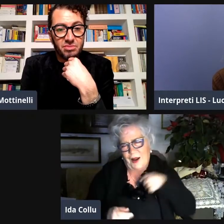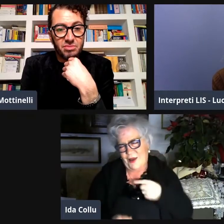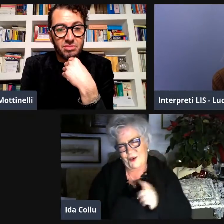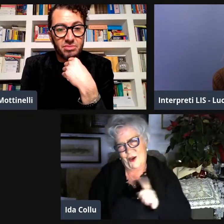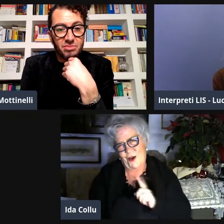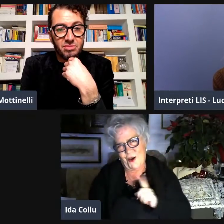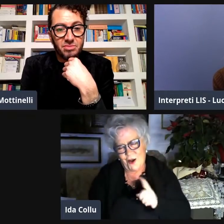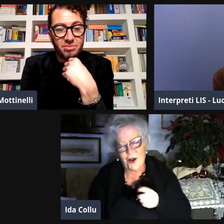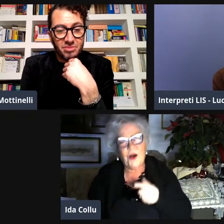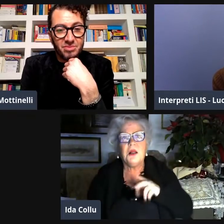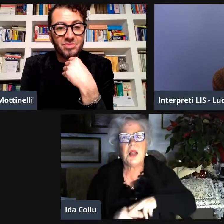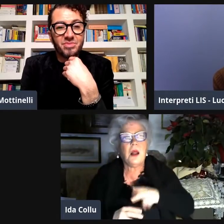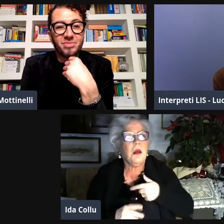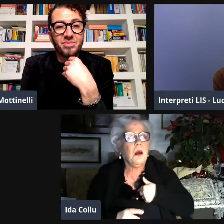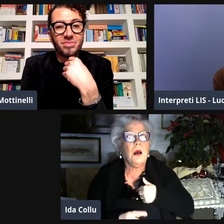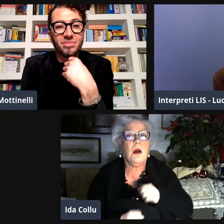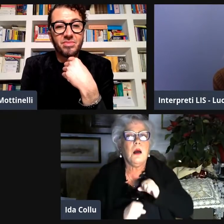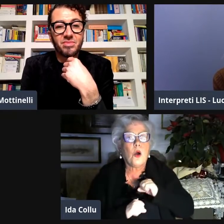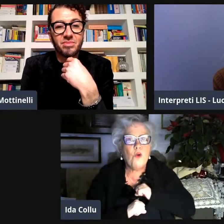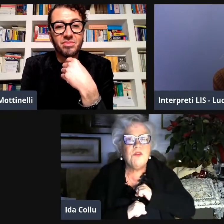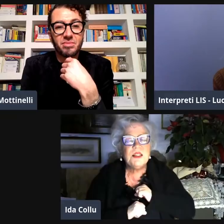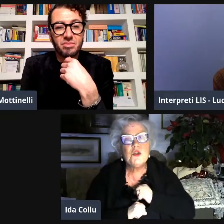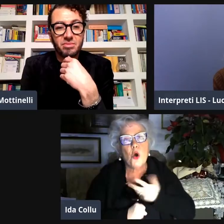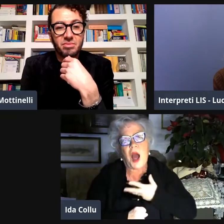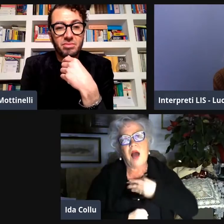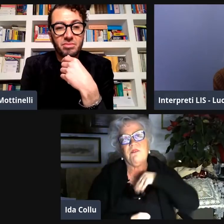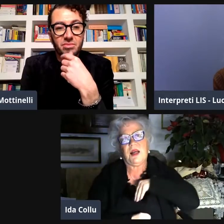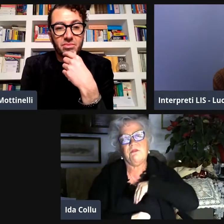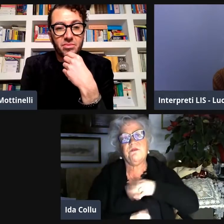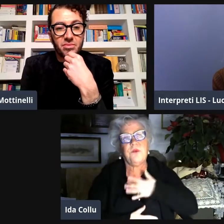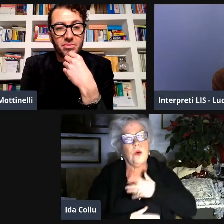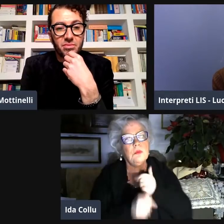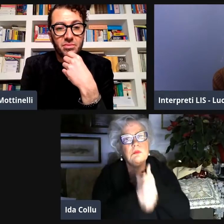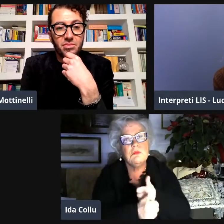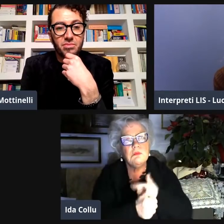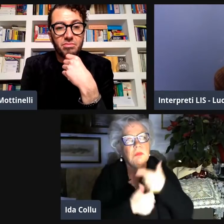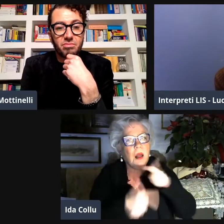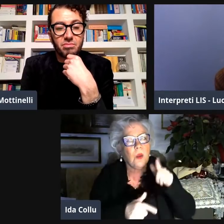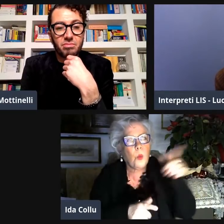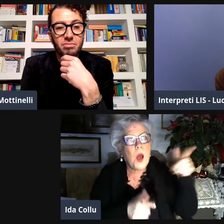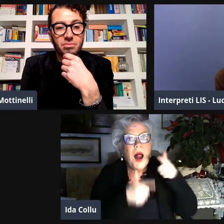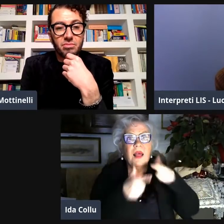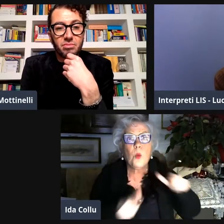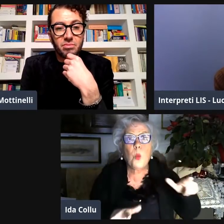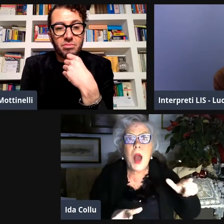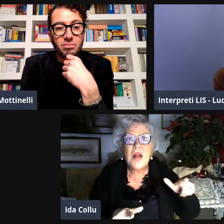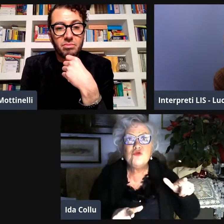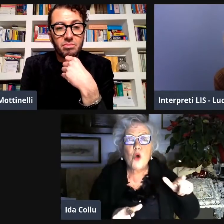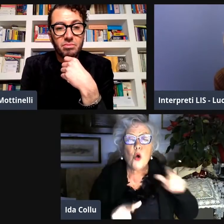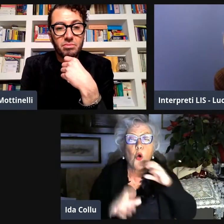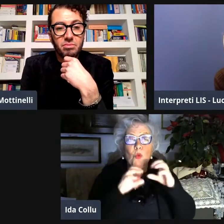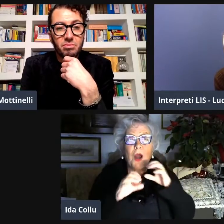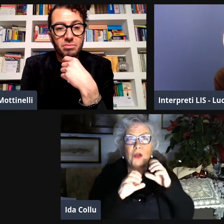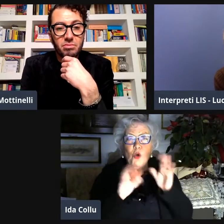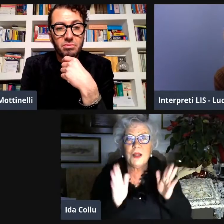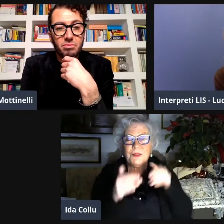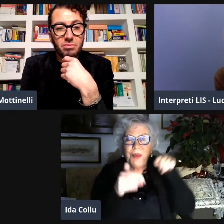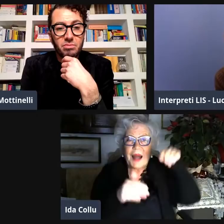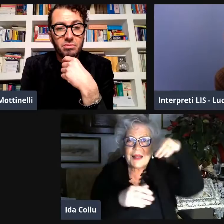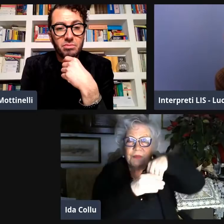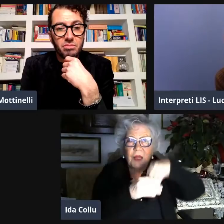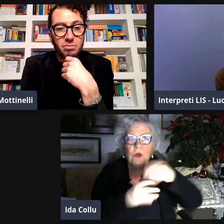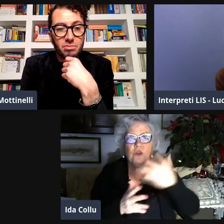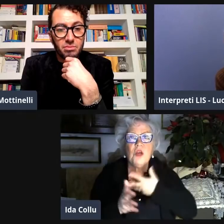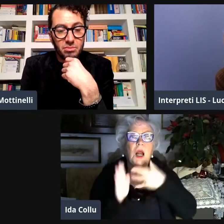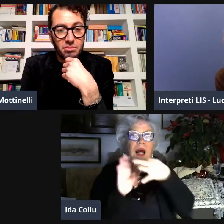anche perché voi sapete che io non ho una LIS pura però iniziavo a nutrire una convinzione sul fatto